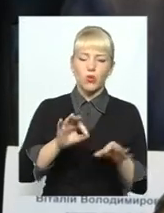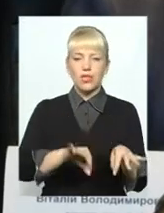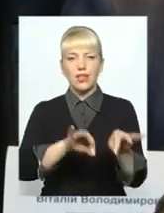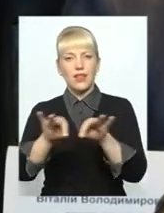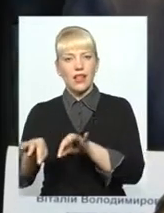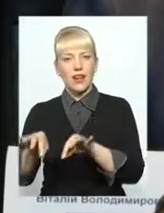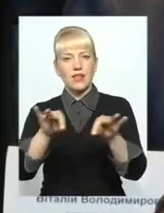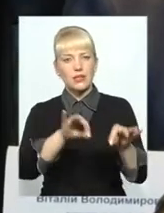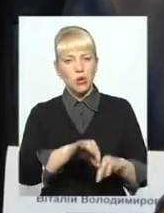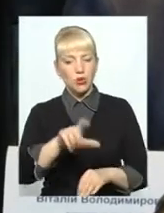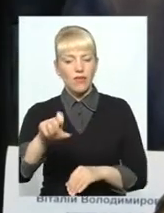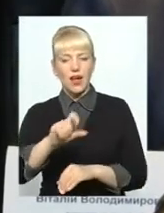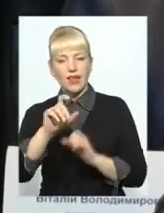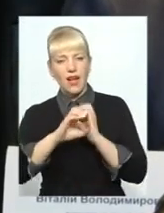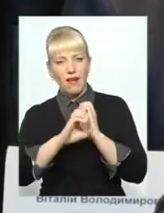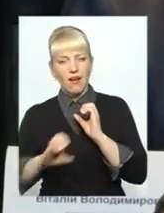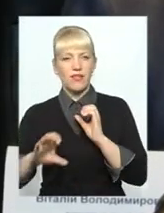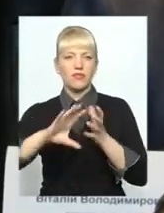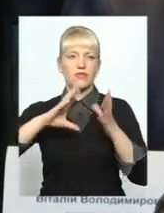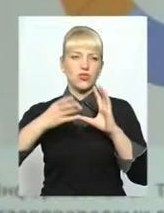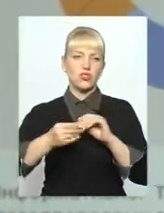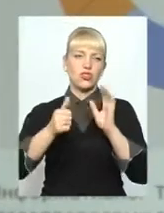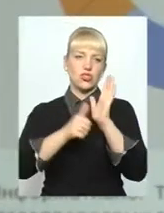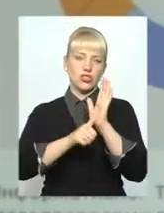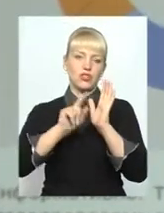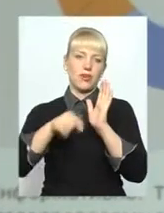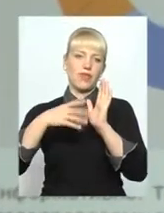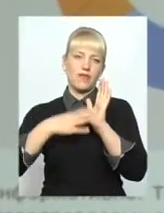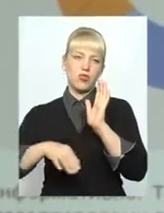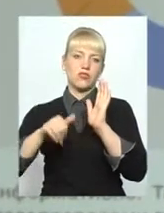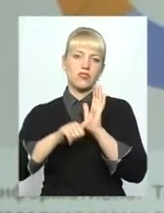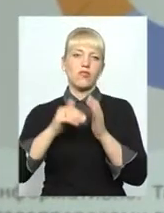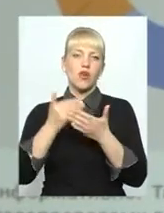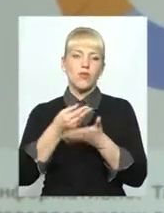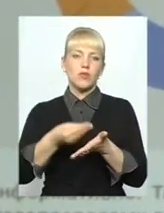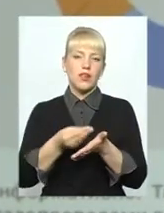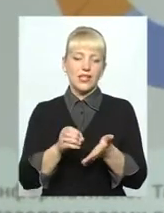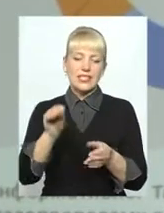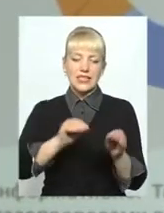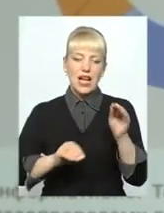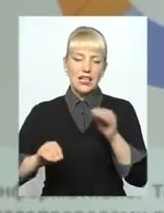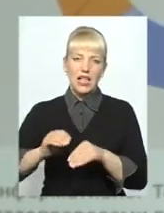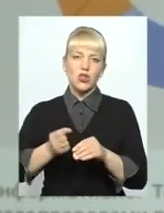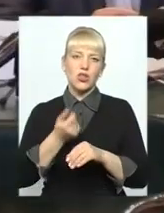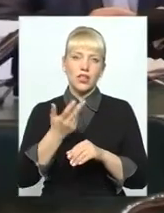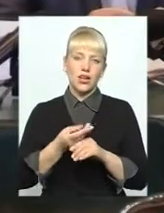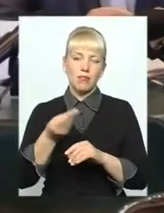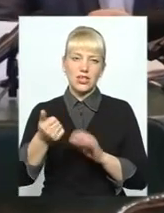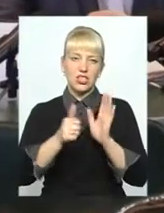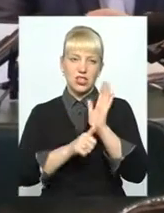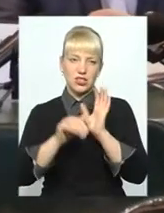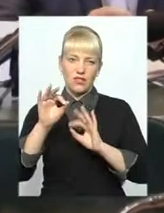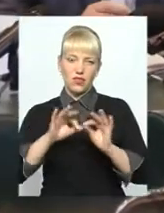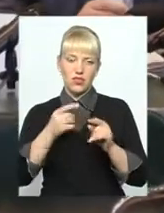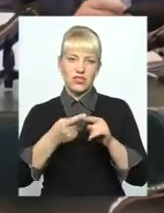магістральними газопроводами, додати ПДВ, виходить 6,96. У новому тарифі тепер закладено кілька платежів. 70% від